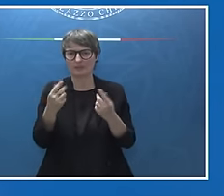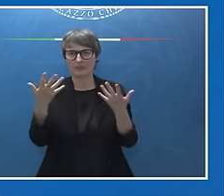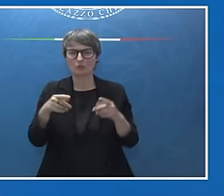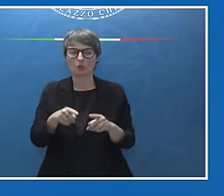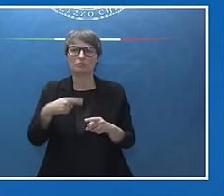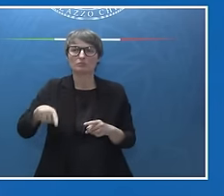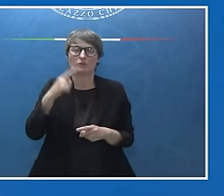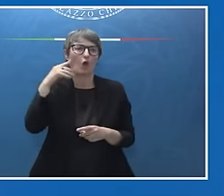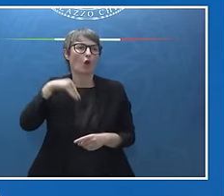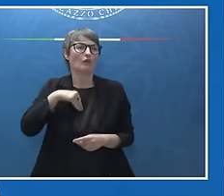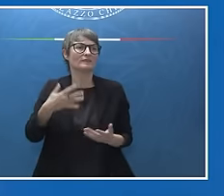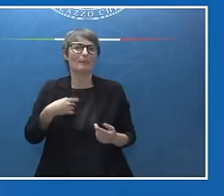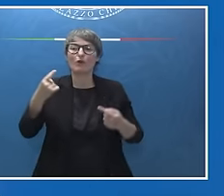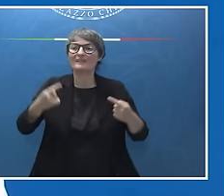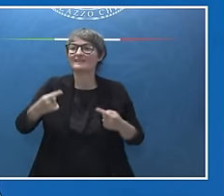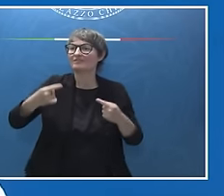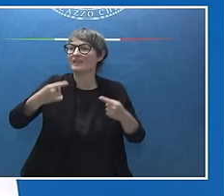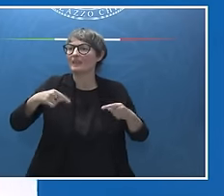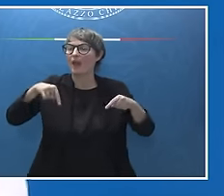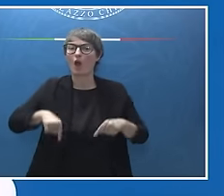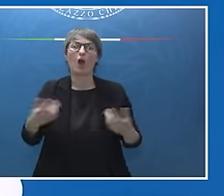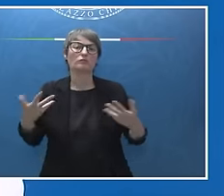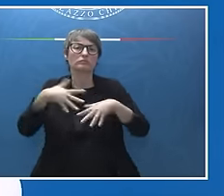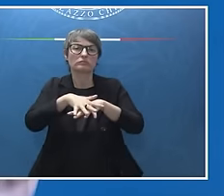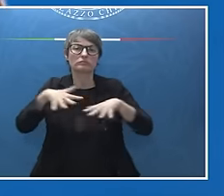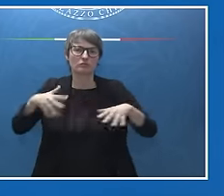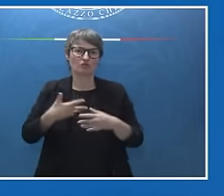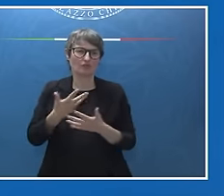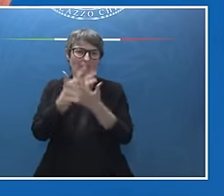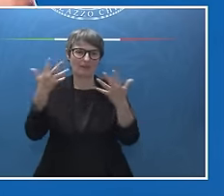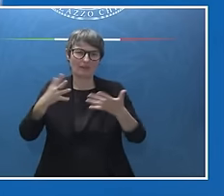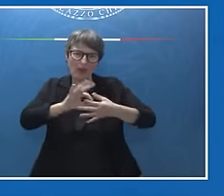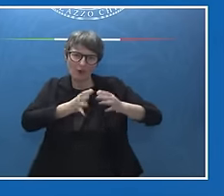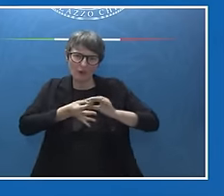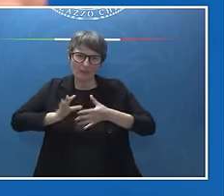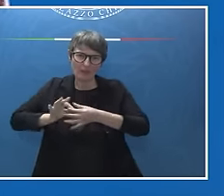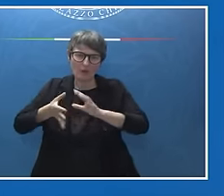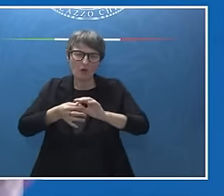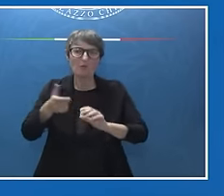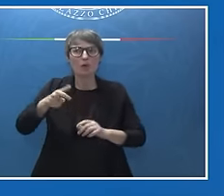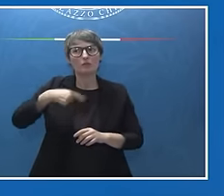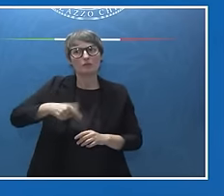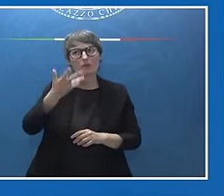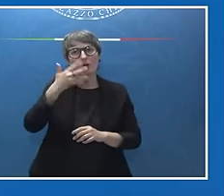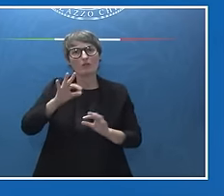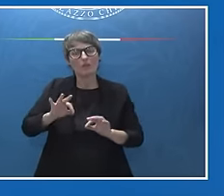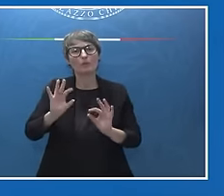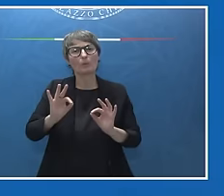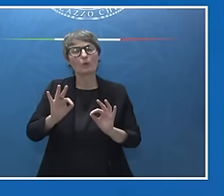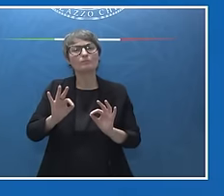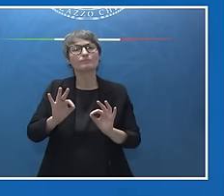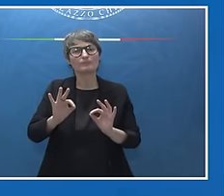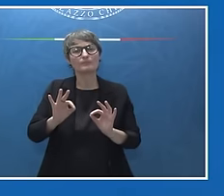pienamente interconnesse, per questo abbiamo voluto mantenere, costruendo sui risultati della